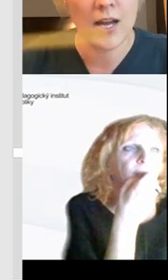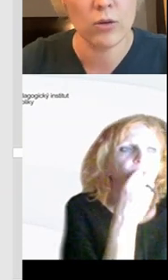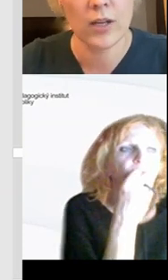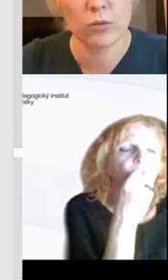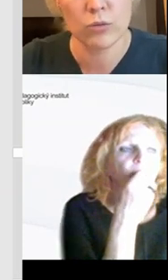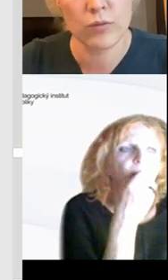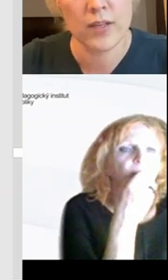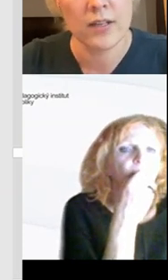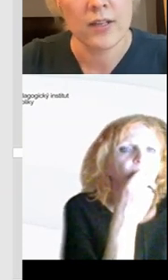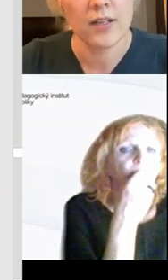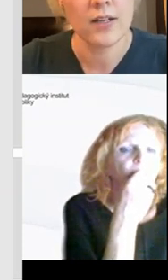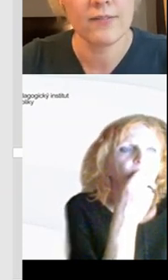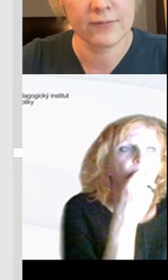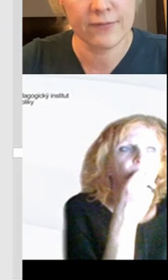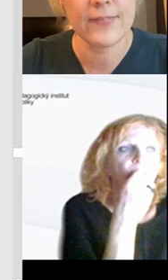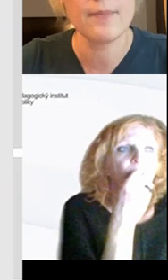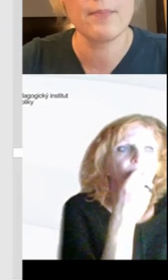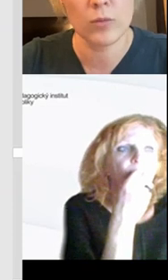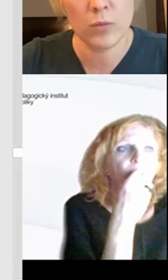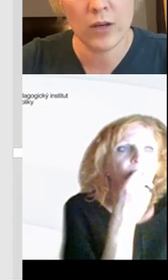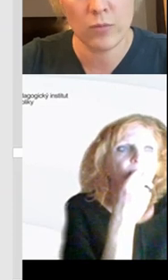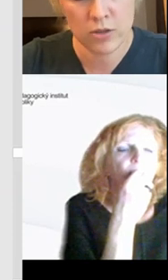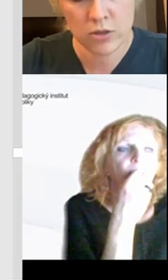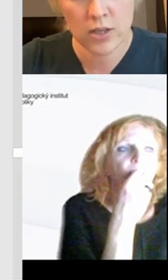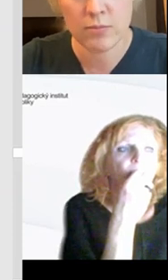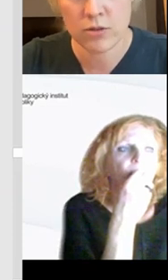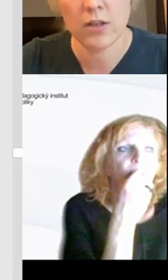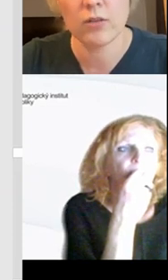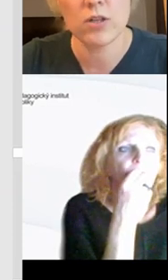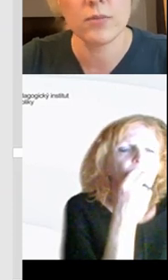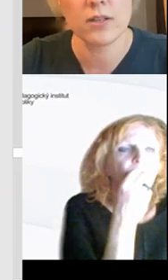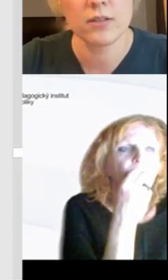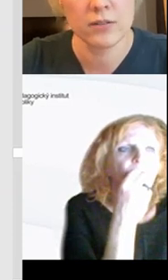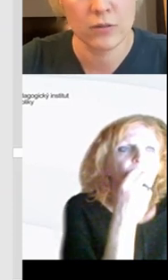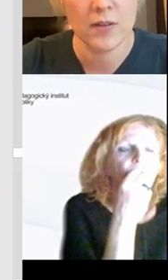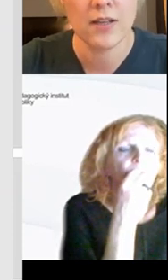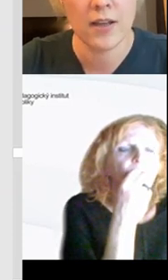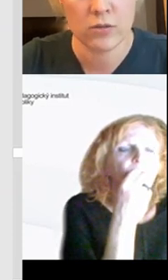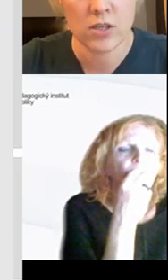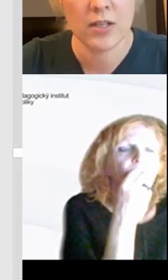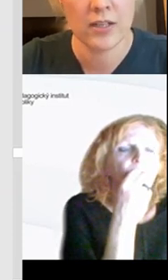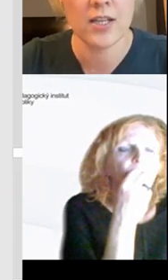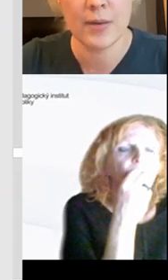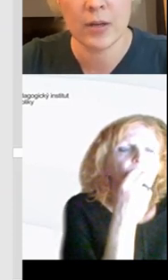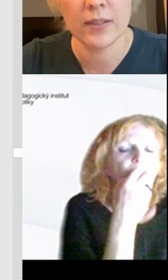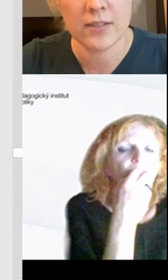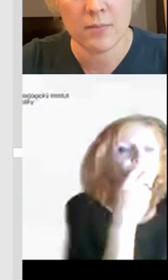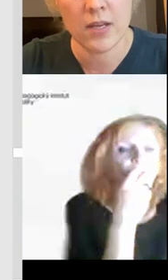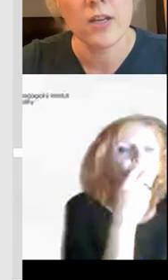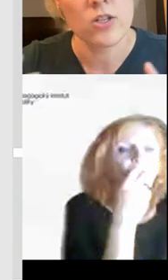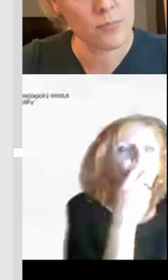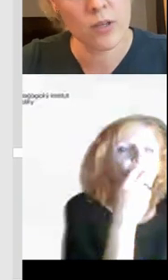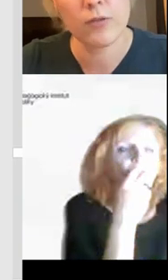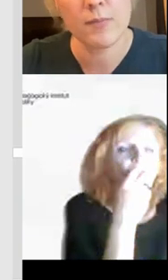dostáhnout na tu úroveň velmi podobnou jako běžní žáci, protože Renata už nám tady osvětlila, jak to s těmi digitálními